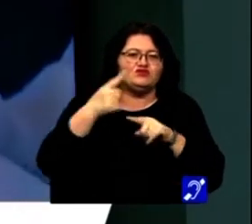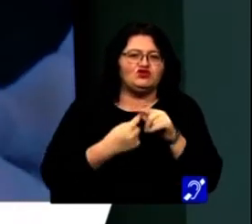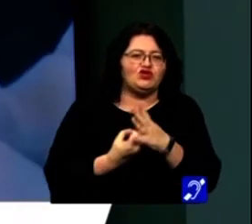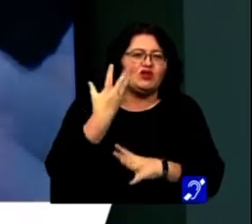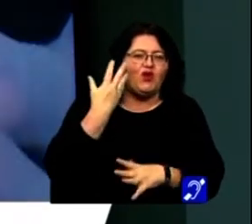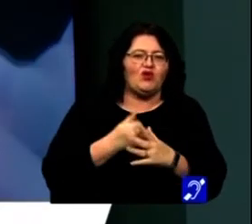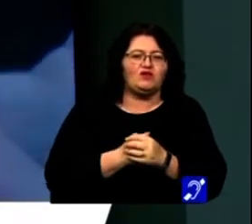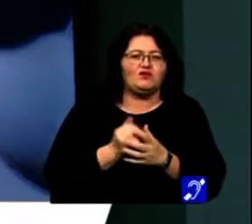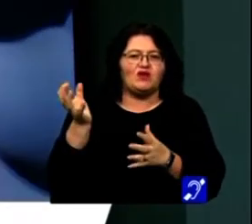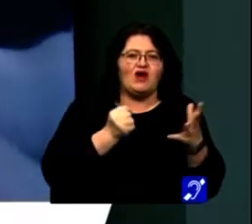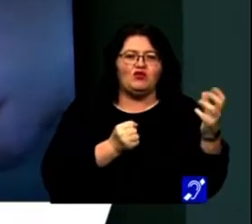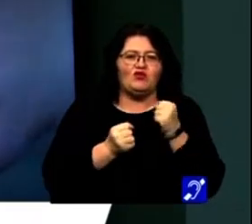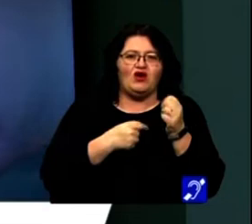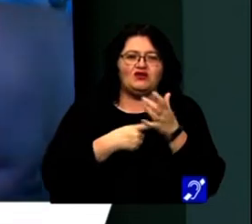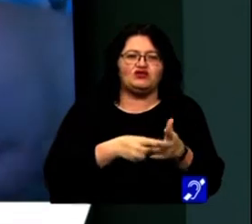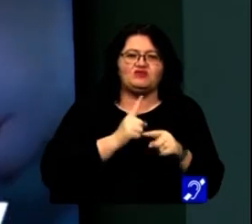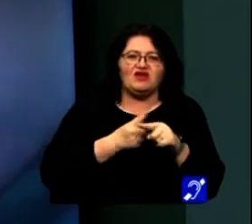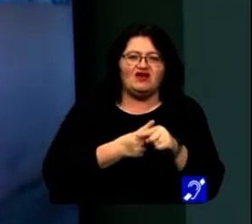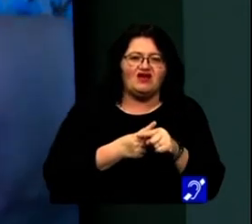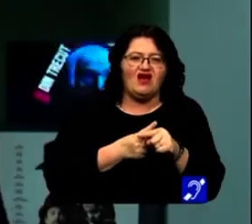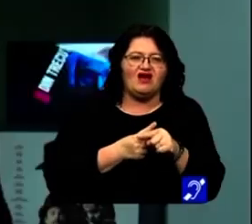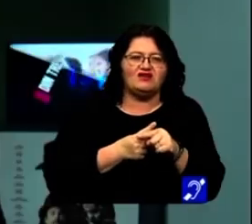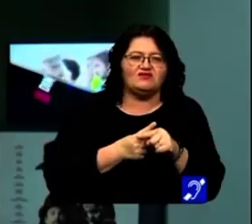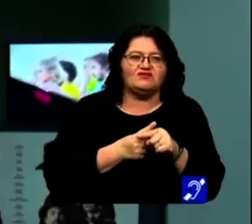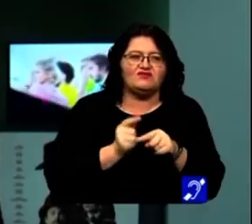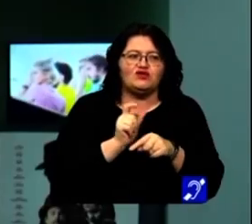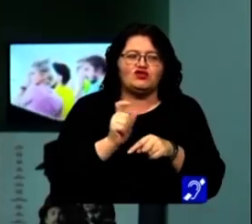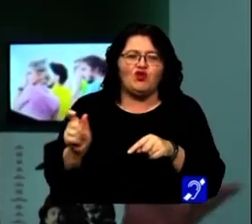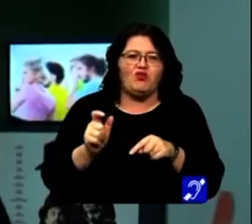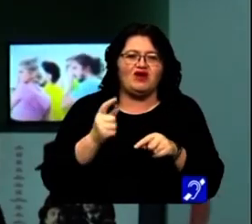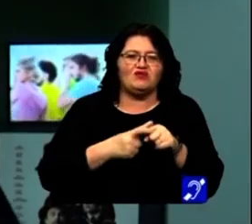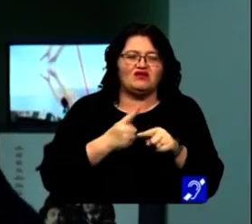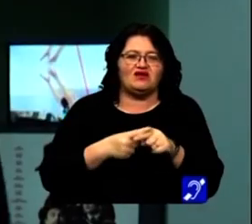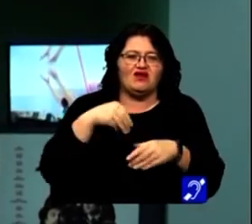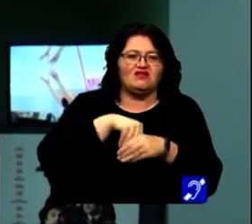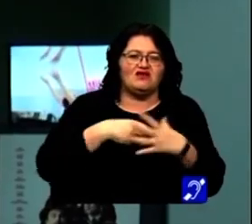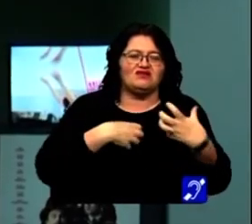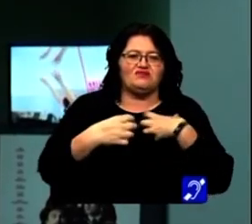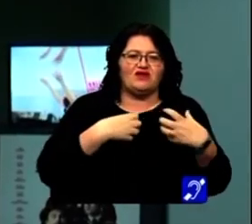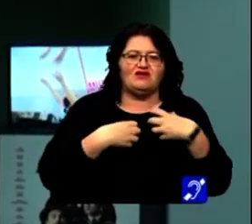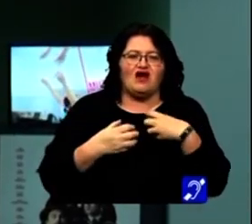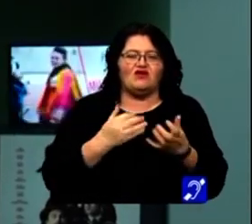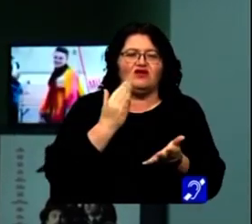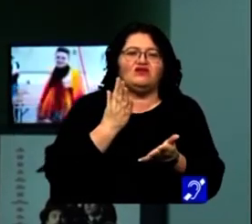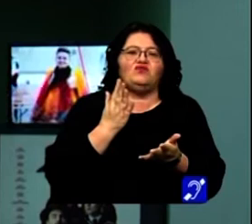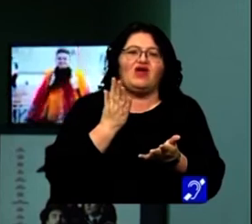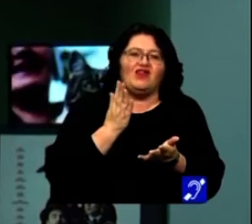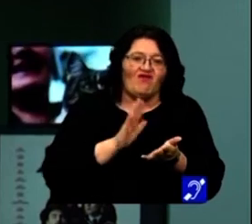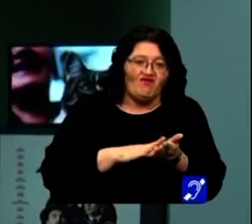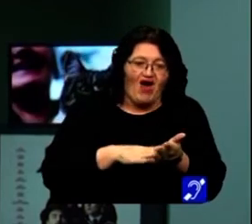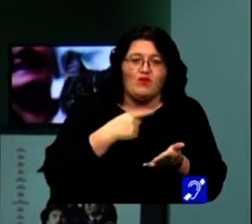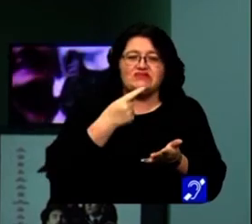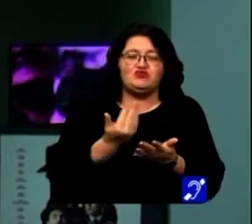recentă. Am luat acest material și o parte din el a intrat în acest spectacol care de fapt spune povestea